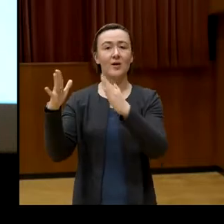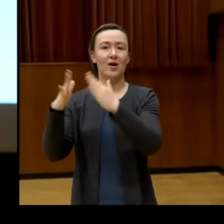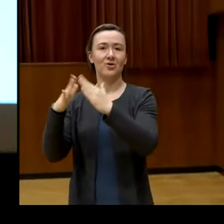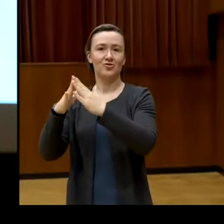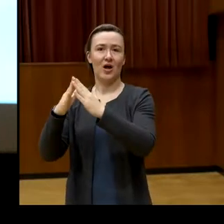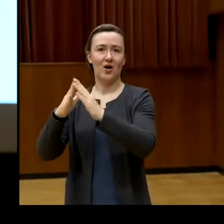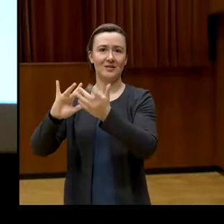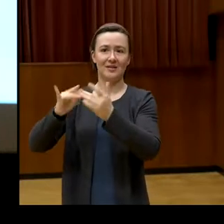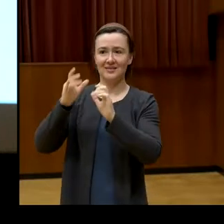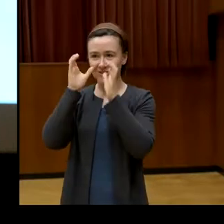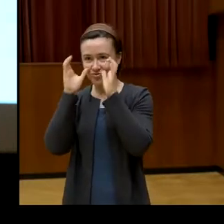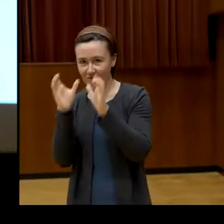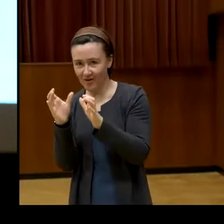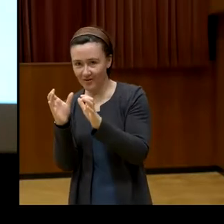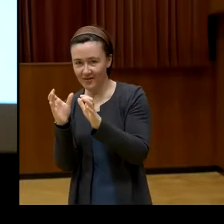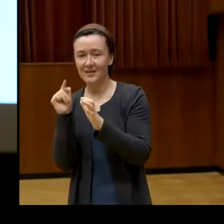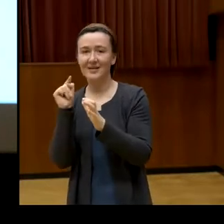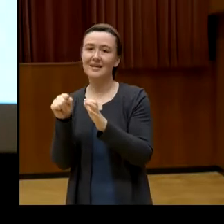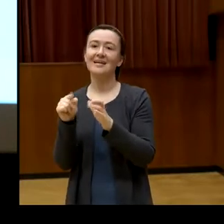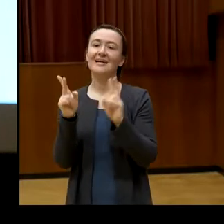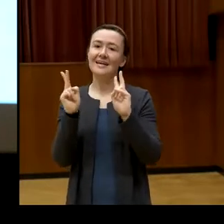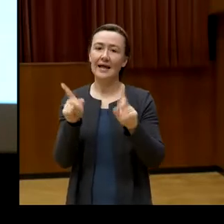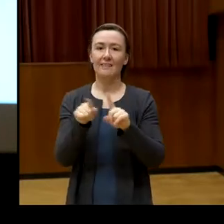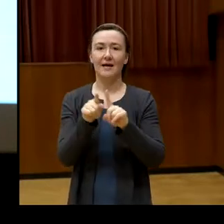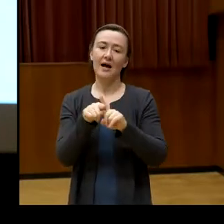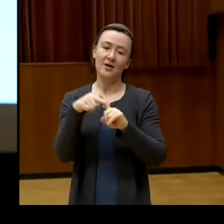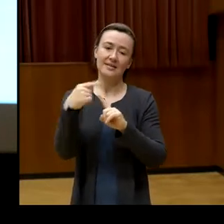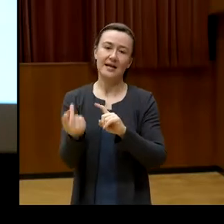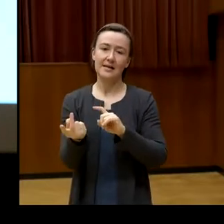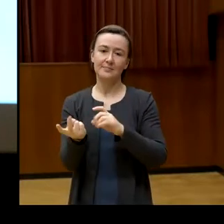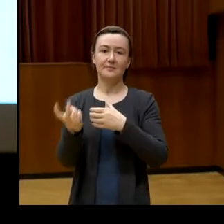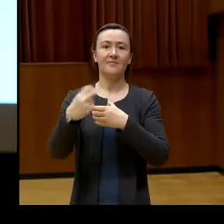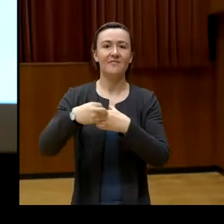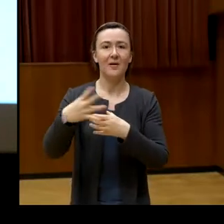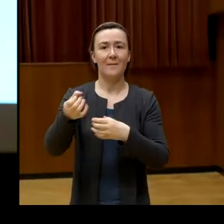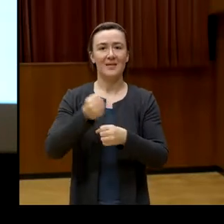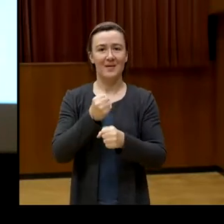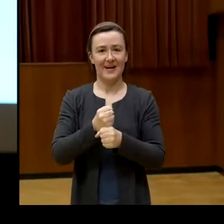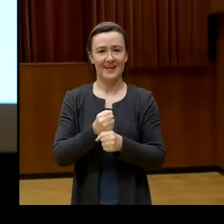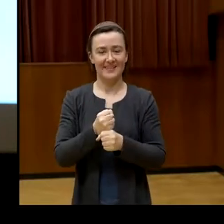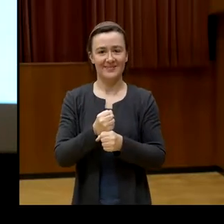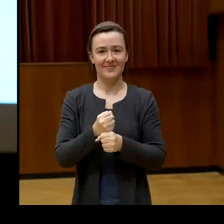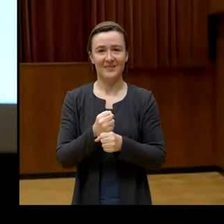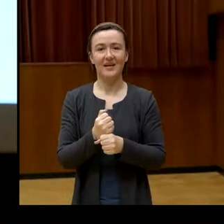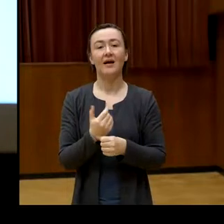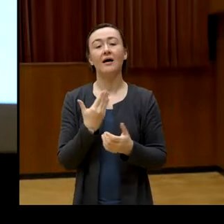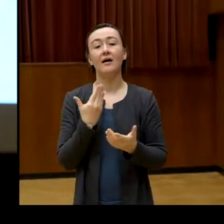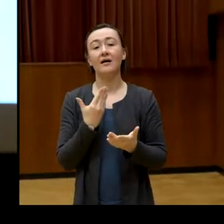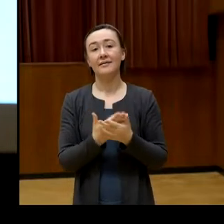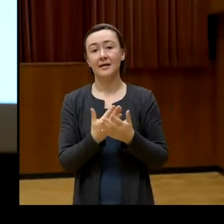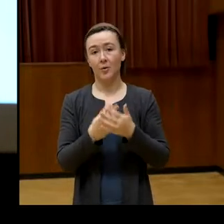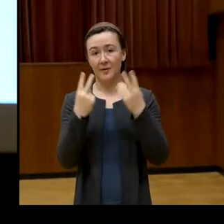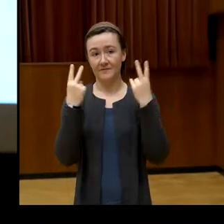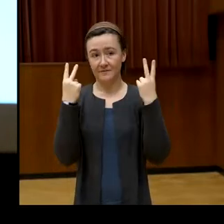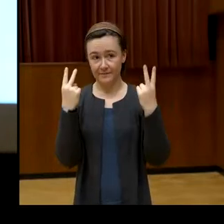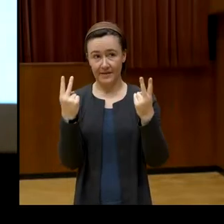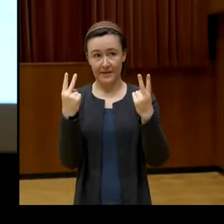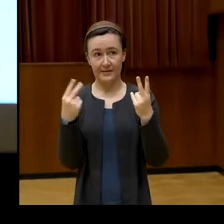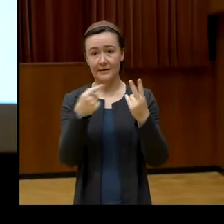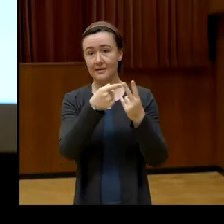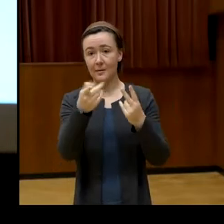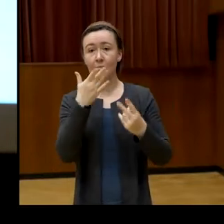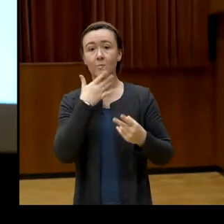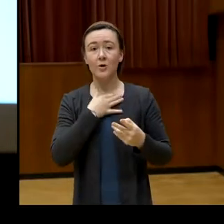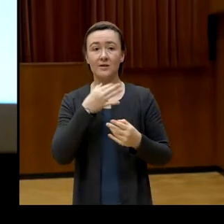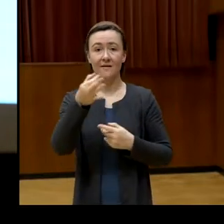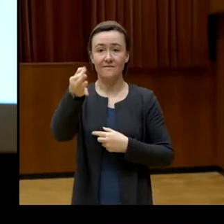bekommt die Möglichkeit, sich zu beteiligen. Und dabei ist es sehr wichtig, dass, falls Fragen gestellt